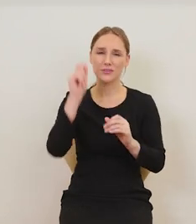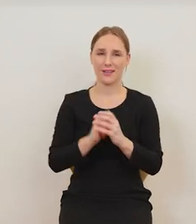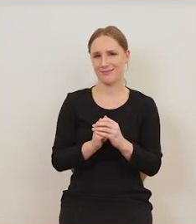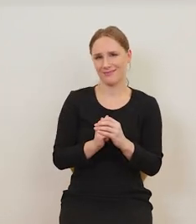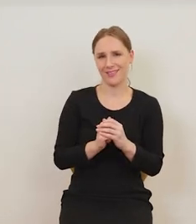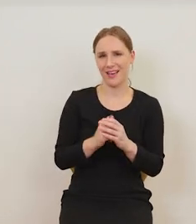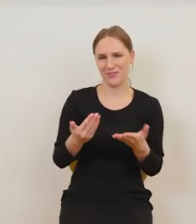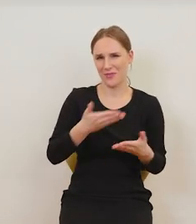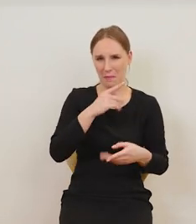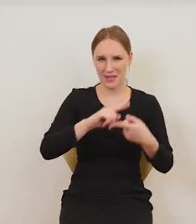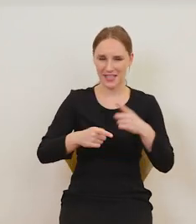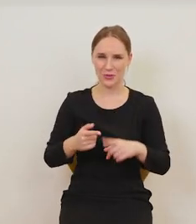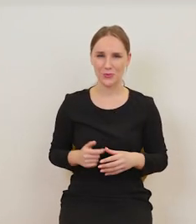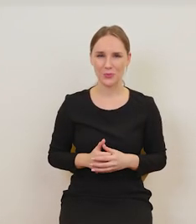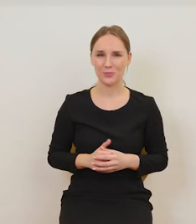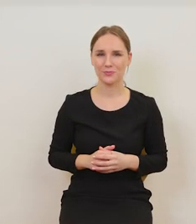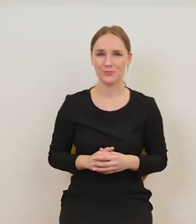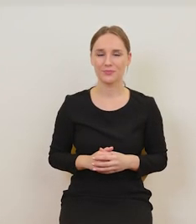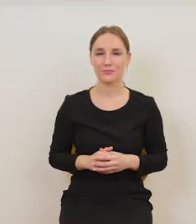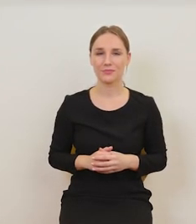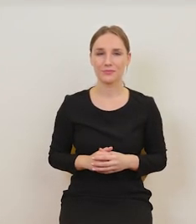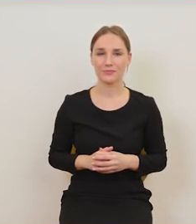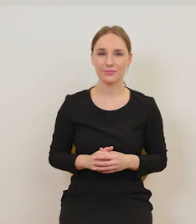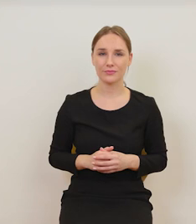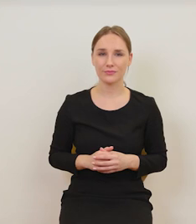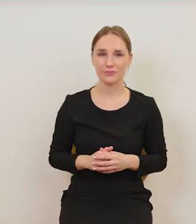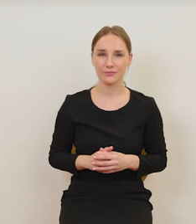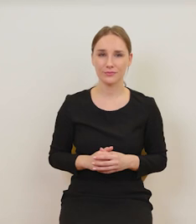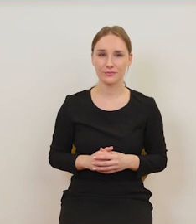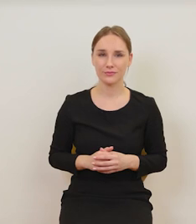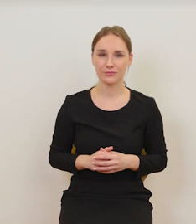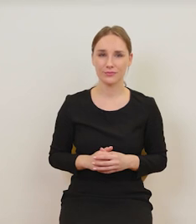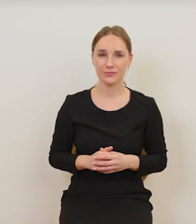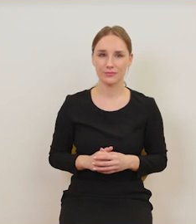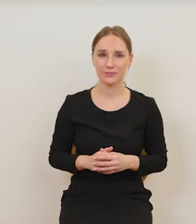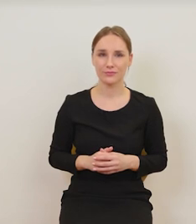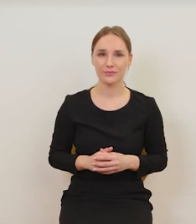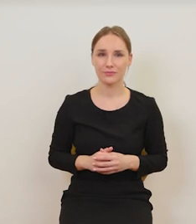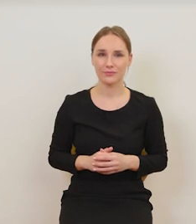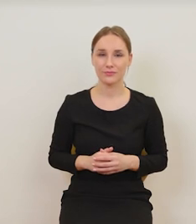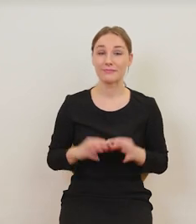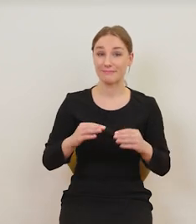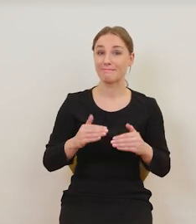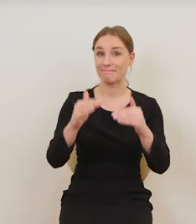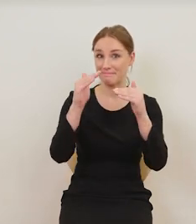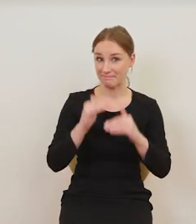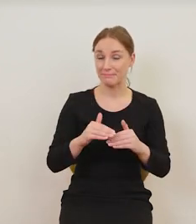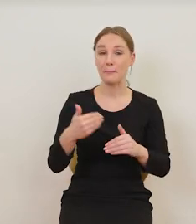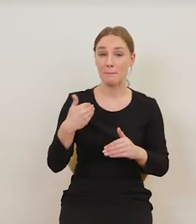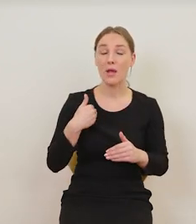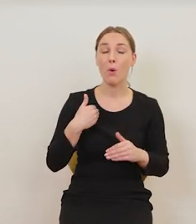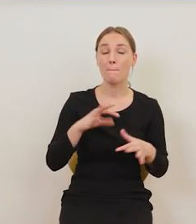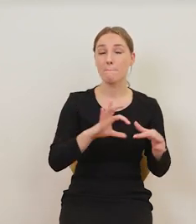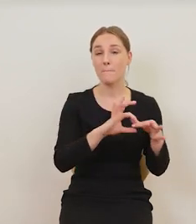nie miałoby to większego sensu. Przeszliśmy niepostrzeżenie od alkoholu, bo to było